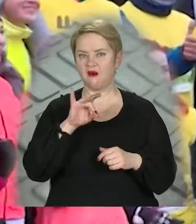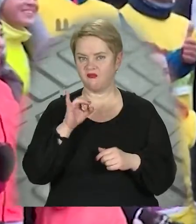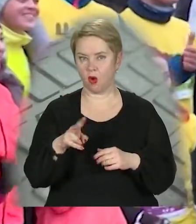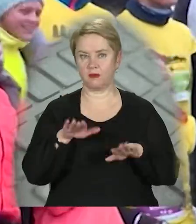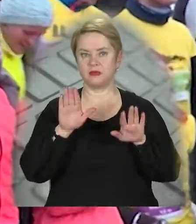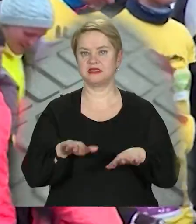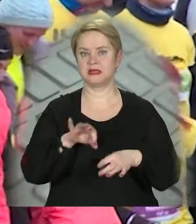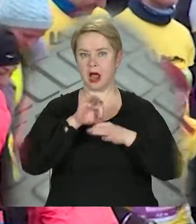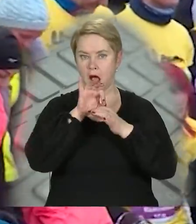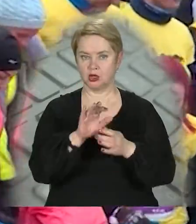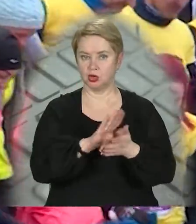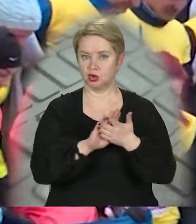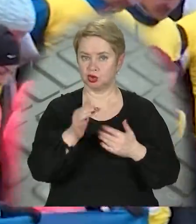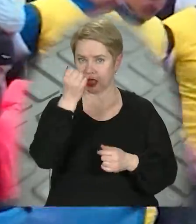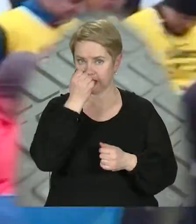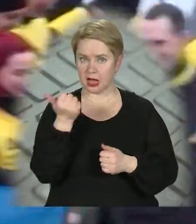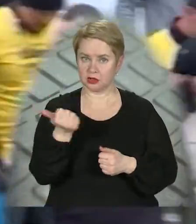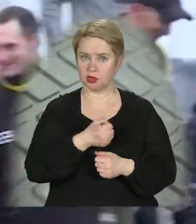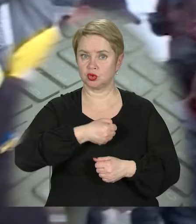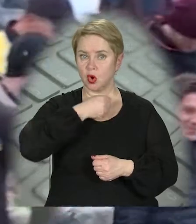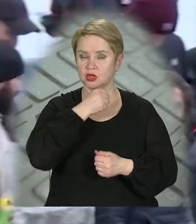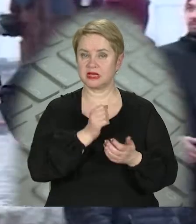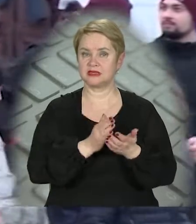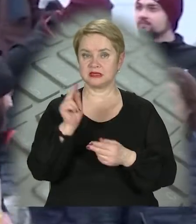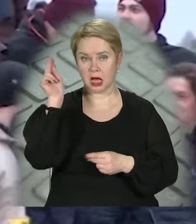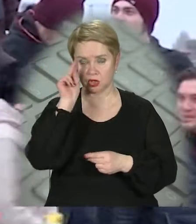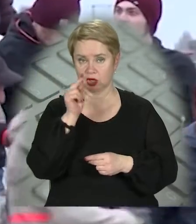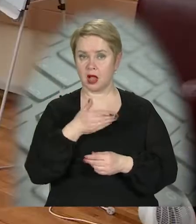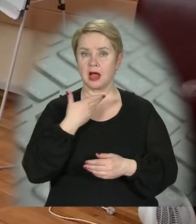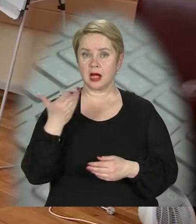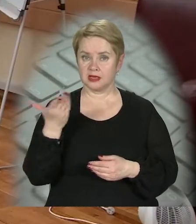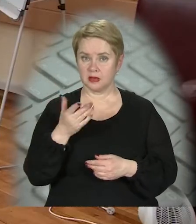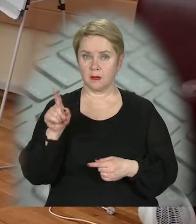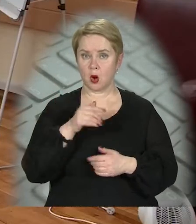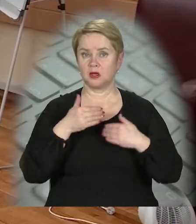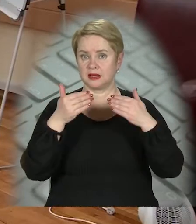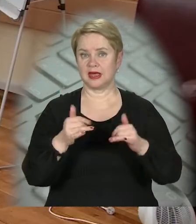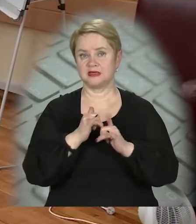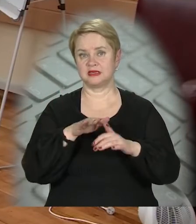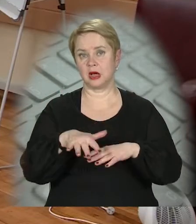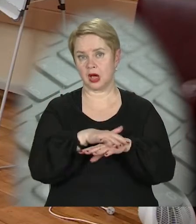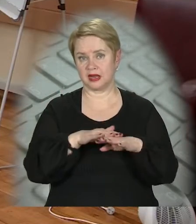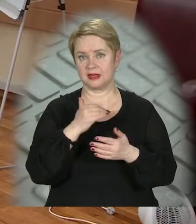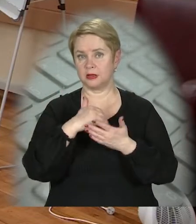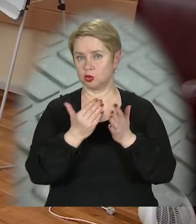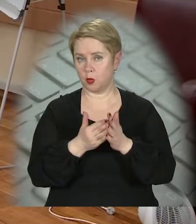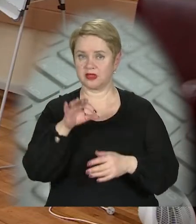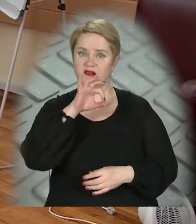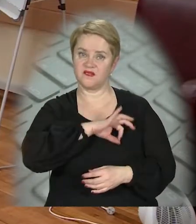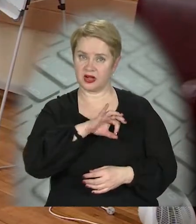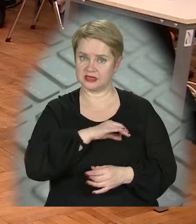міські акції «Чисто дяка тиждень дорослого стажера». На лекціях розповідають про тенденції ринку інструменти, які